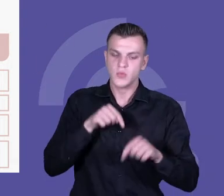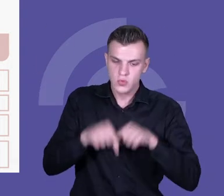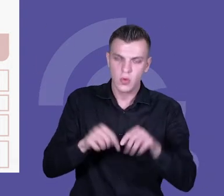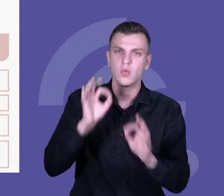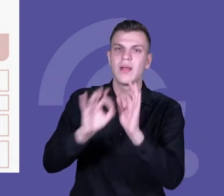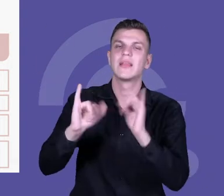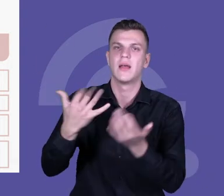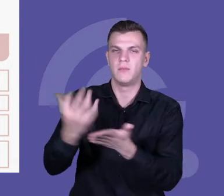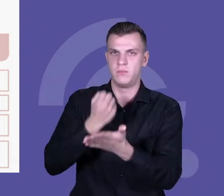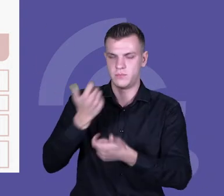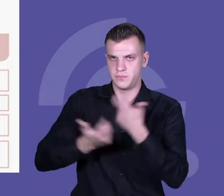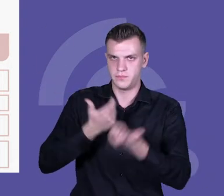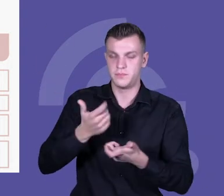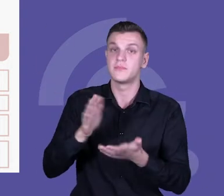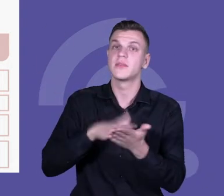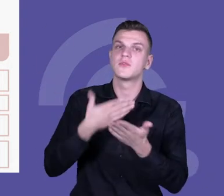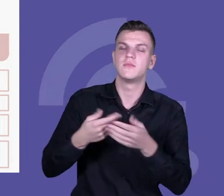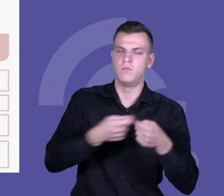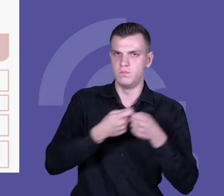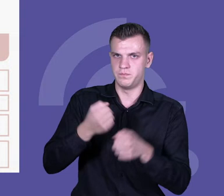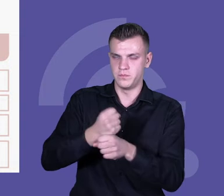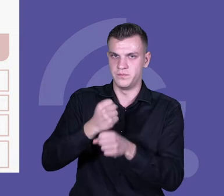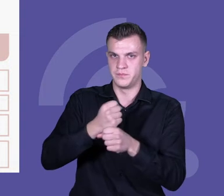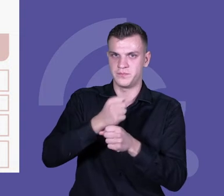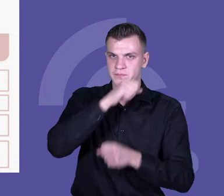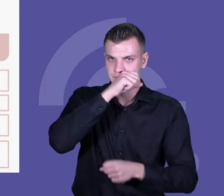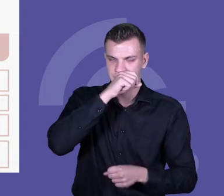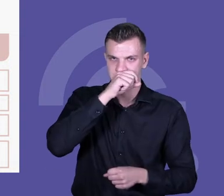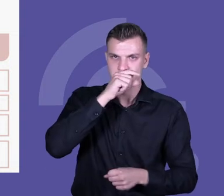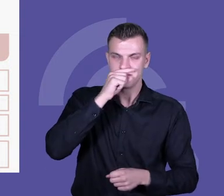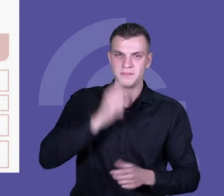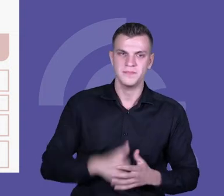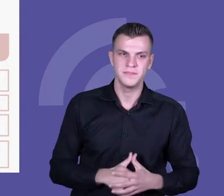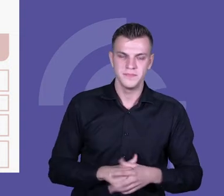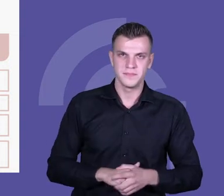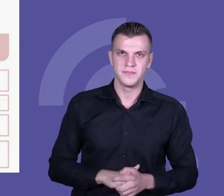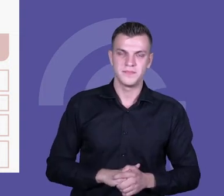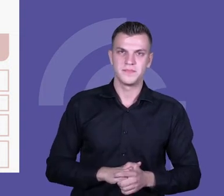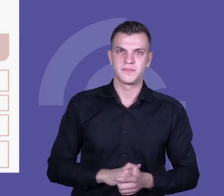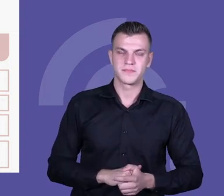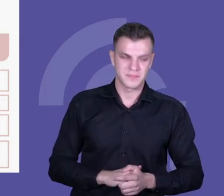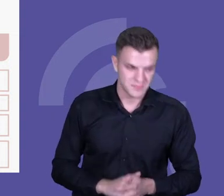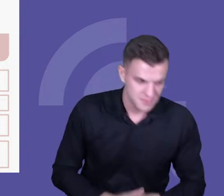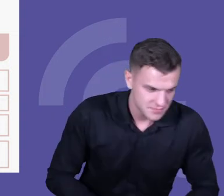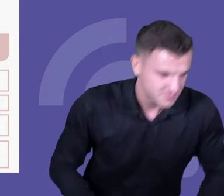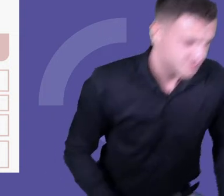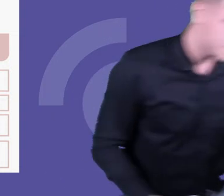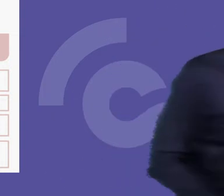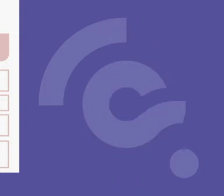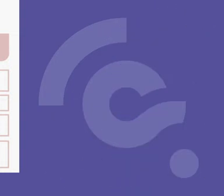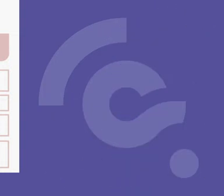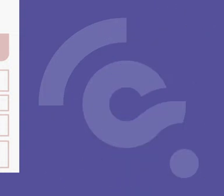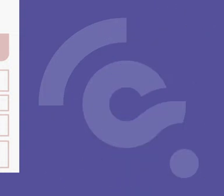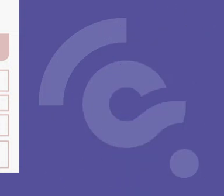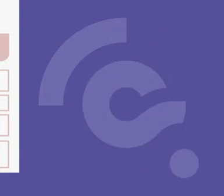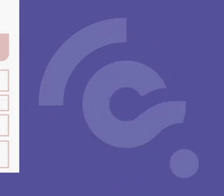uczniowie współpracują ze sobą, to oni muszą umieć się ze sobą komunikować. To jest pierwsze ramię. Oni muszą potrafić wnosić wkład w